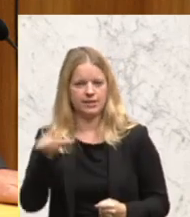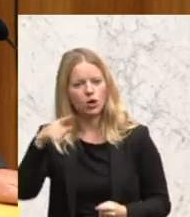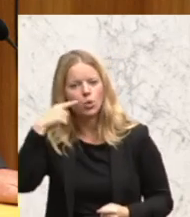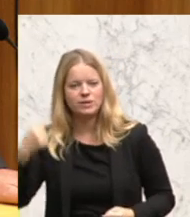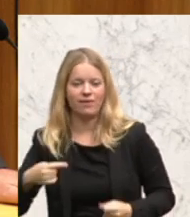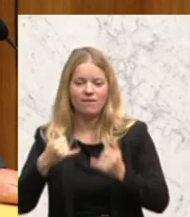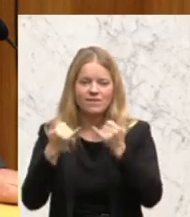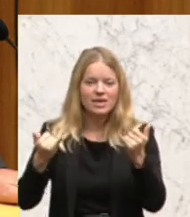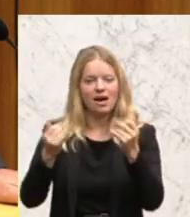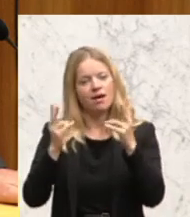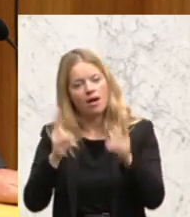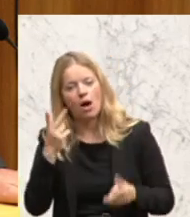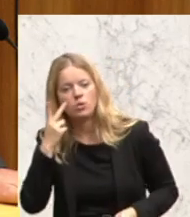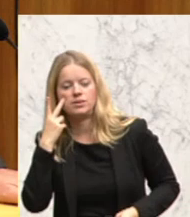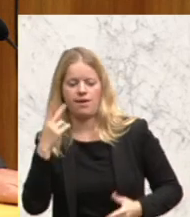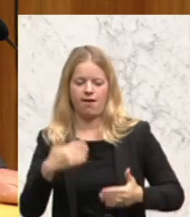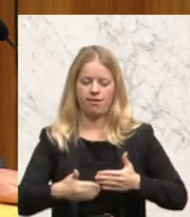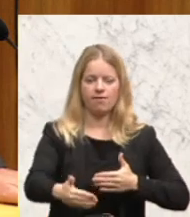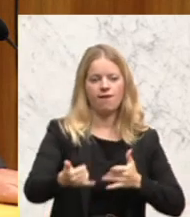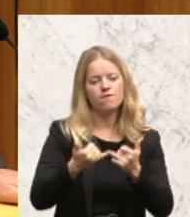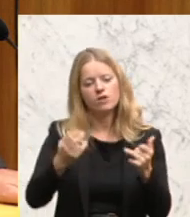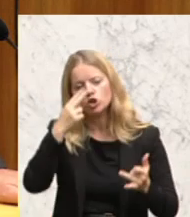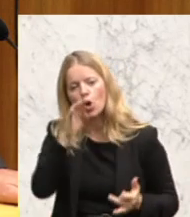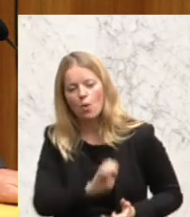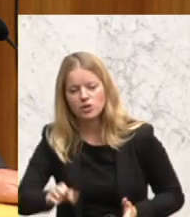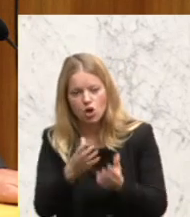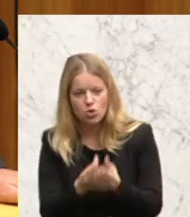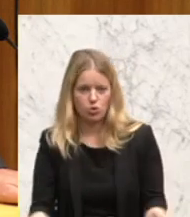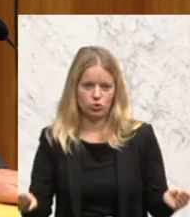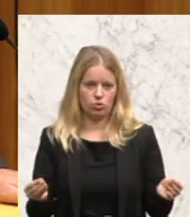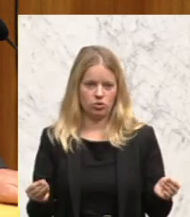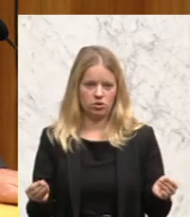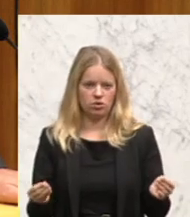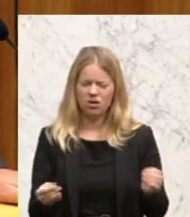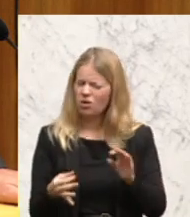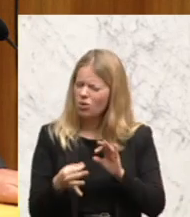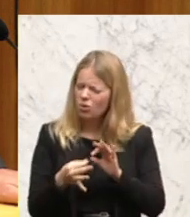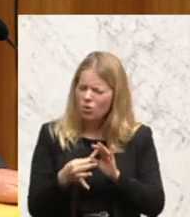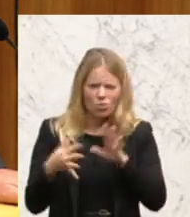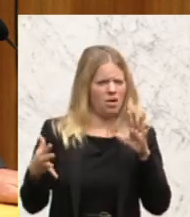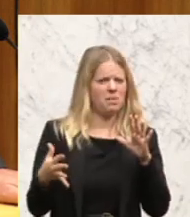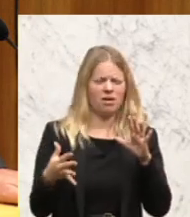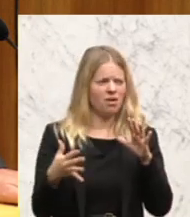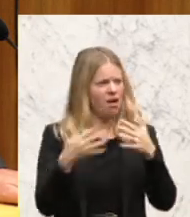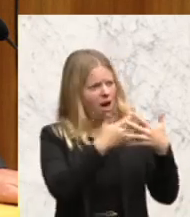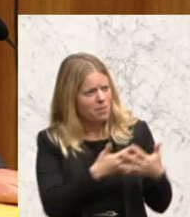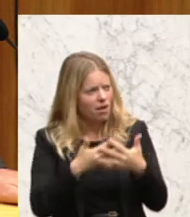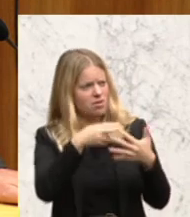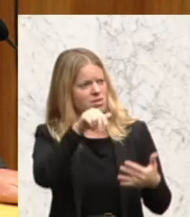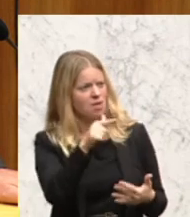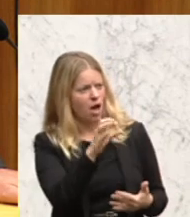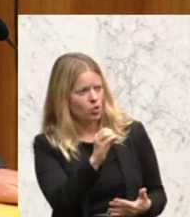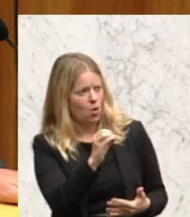wie all das aussieht und wie europäische Lösungen unabhängig von verantwortungsloser amerikanischer und NATO